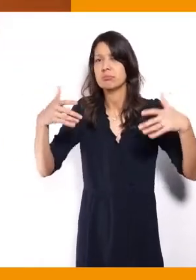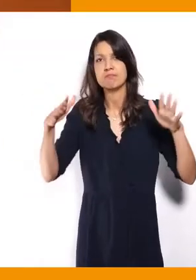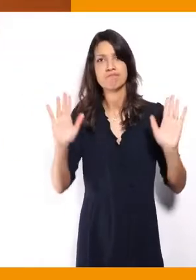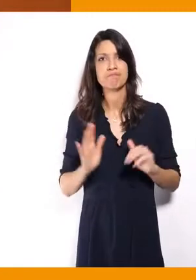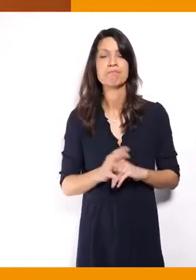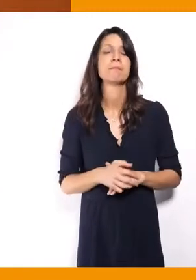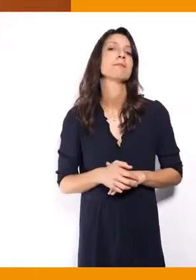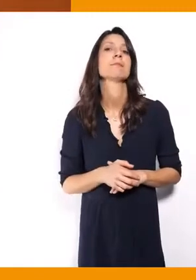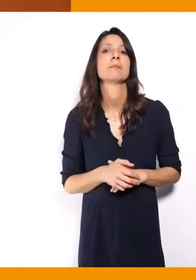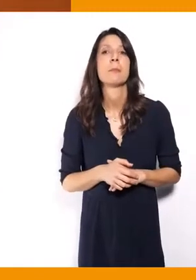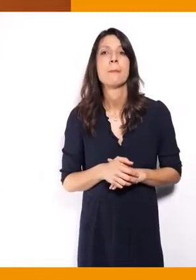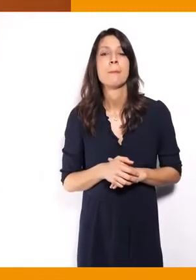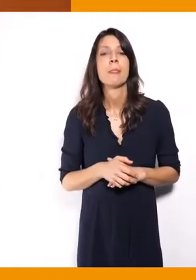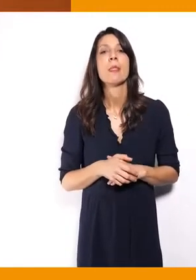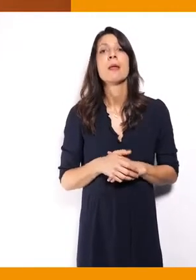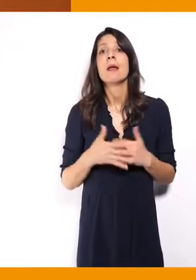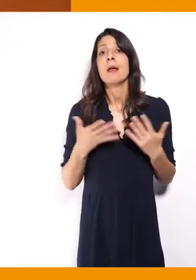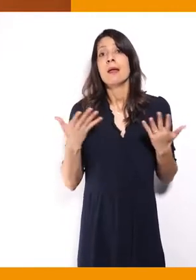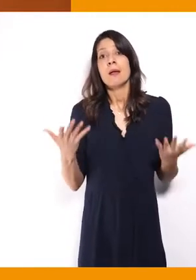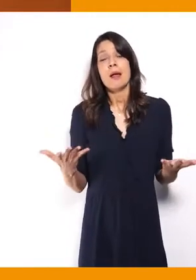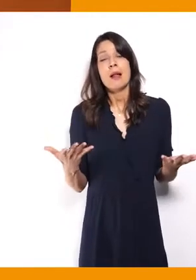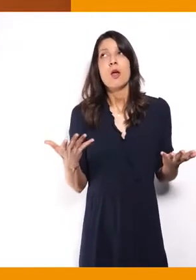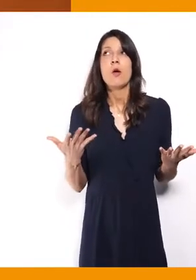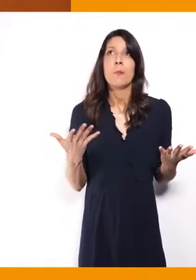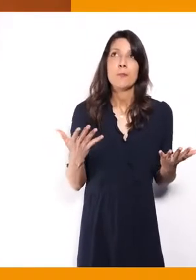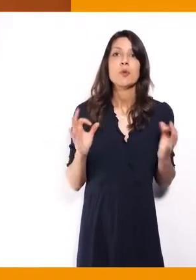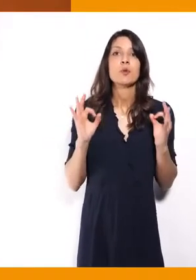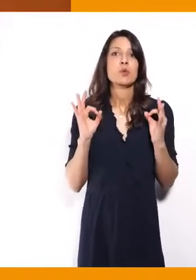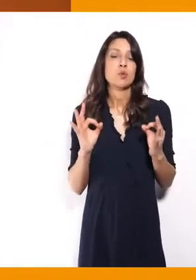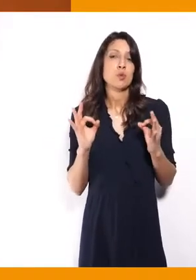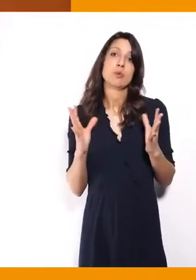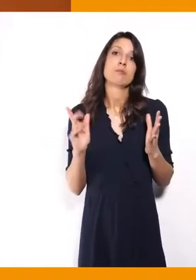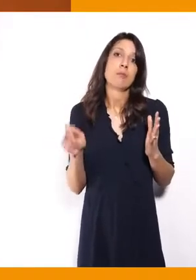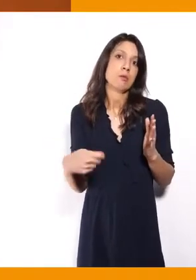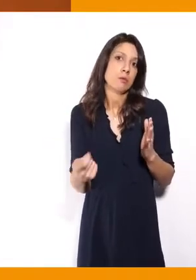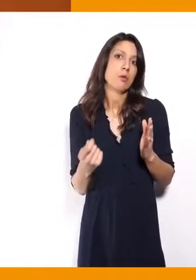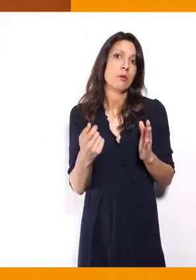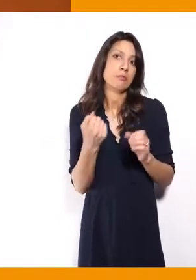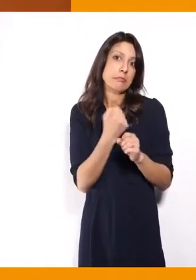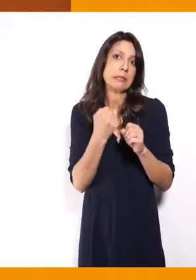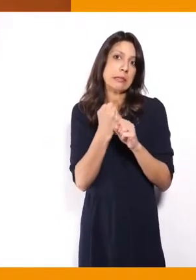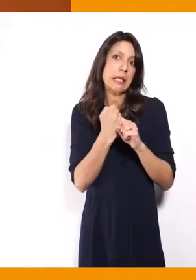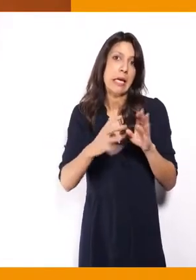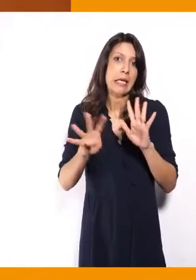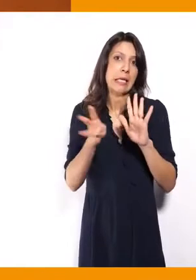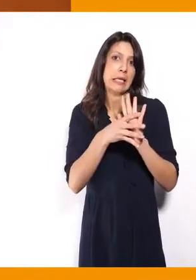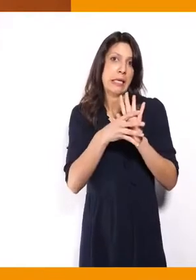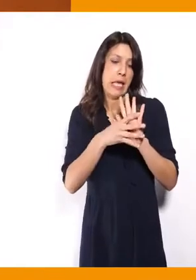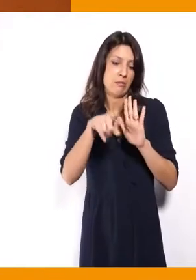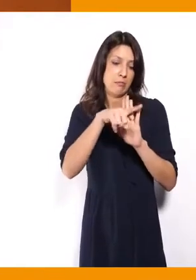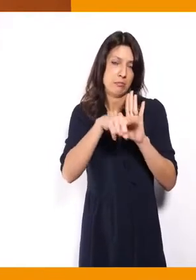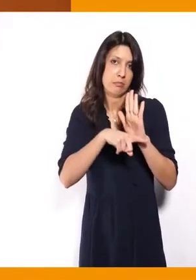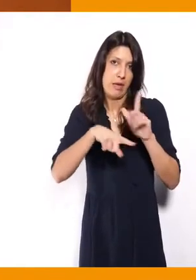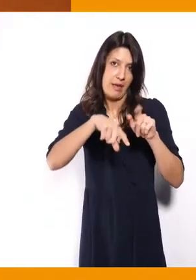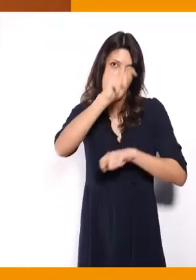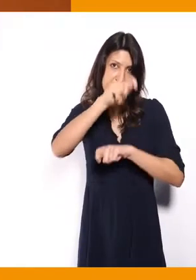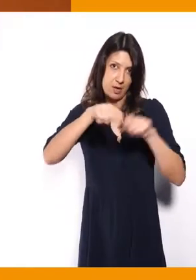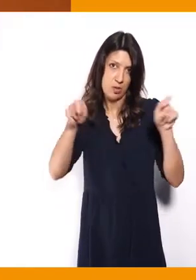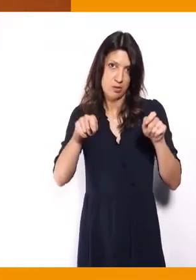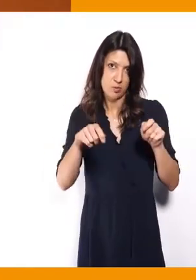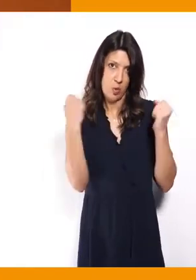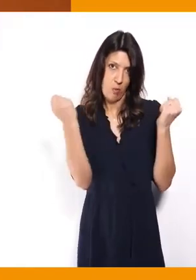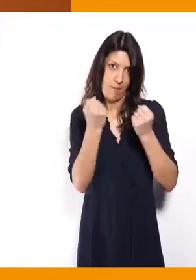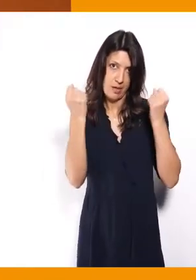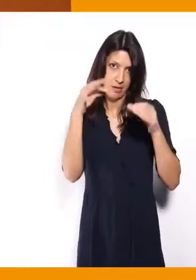Donc on a établi un certain nombre de critères d'évaluation de ces campagnes